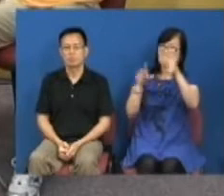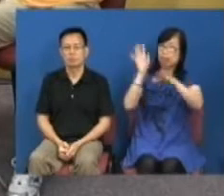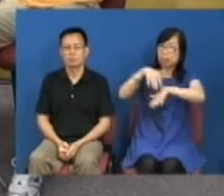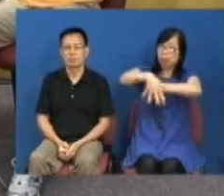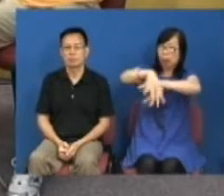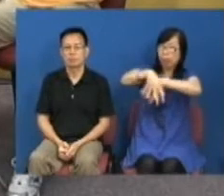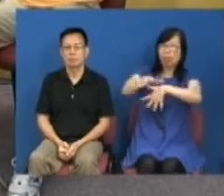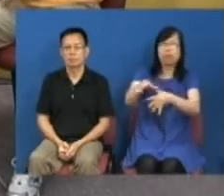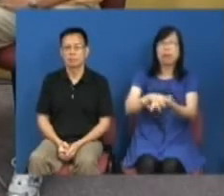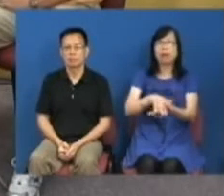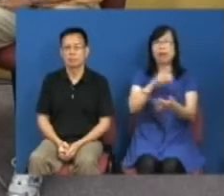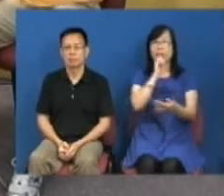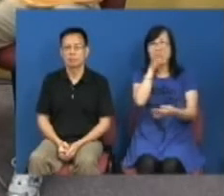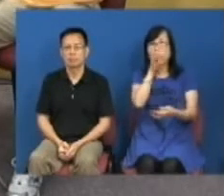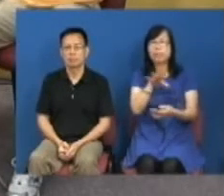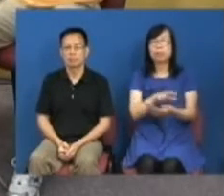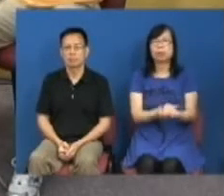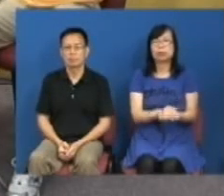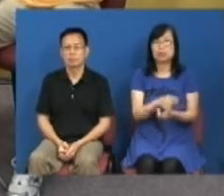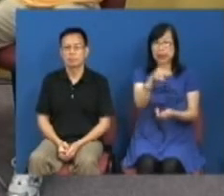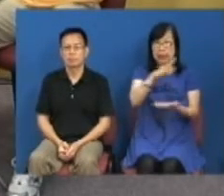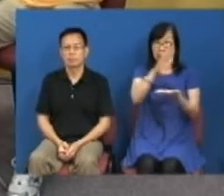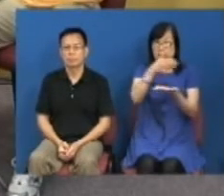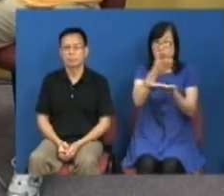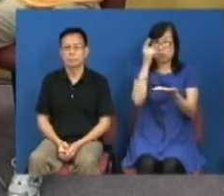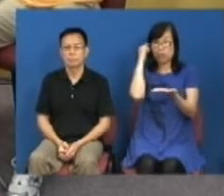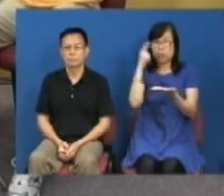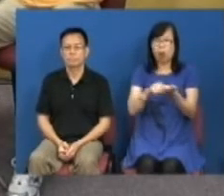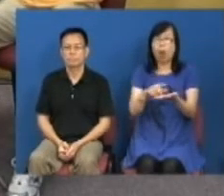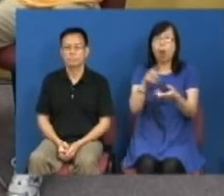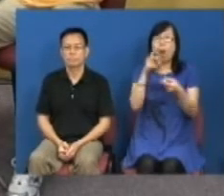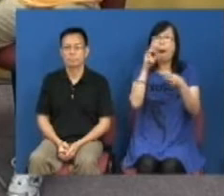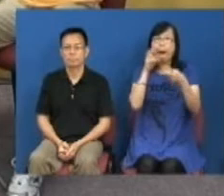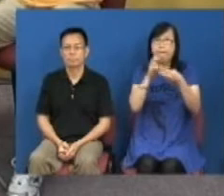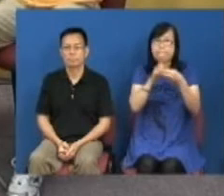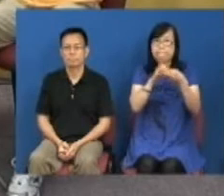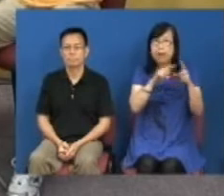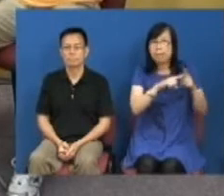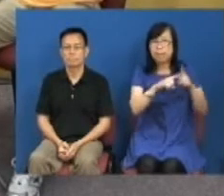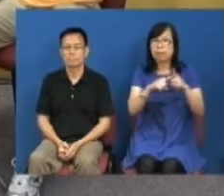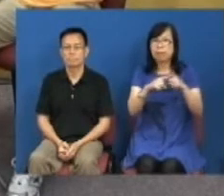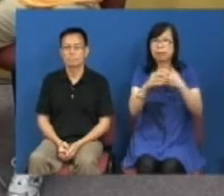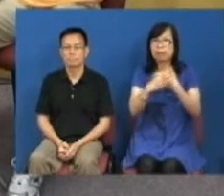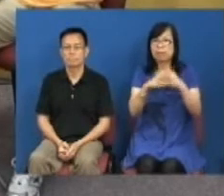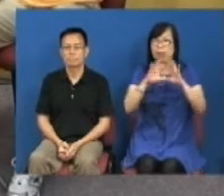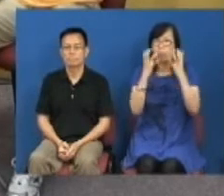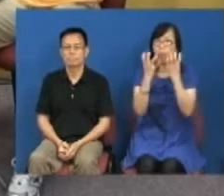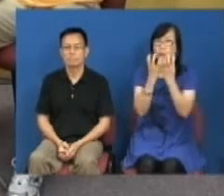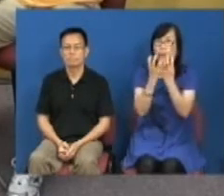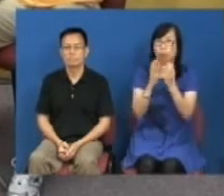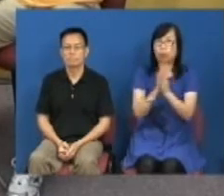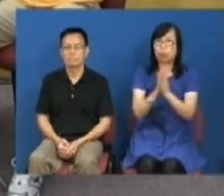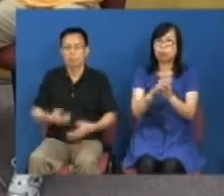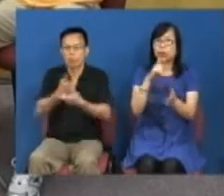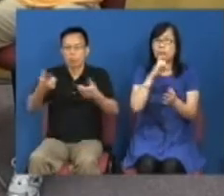以个人组的单位去发给他大家要清楚民阵是一个平台像network 一个网络民阵是没有透